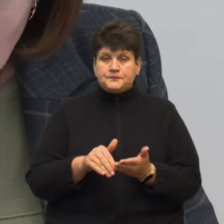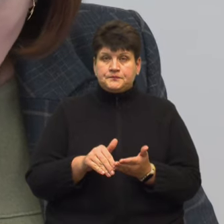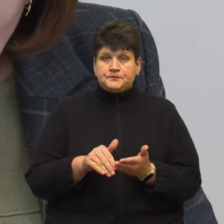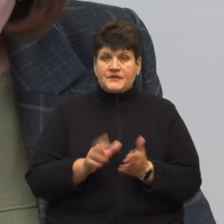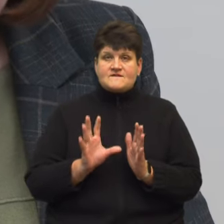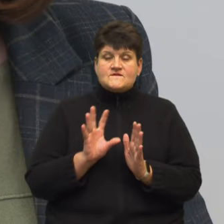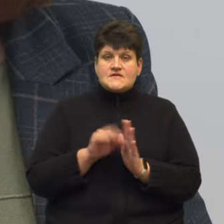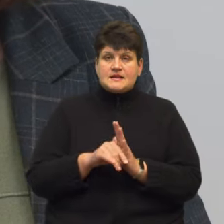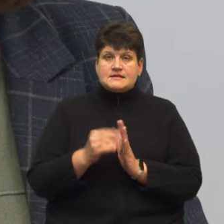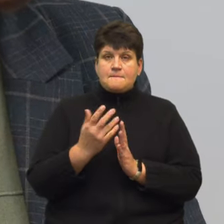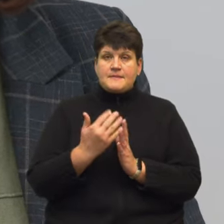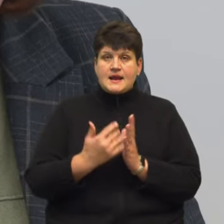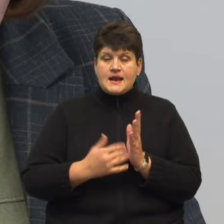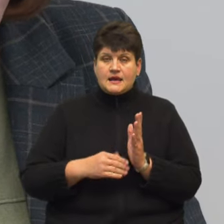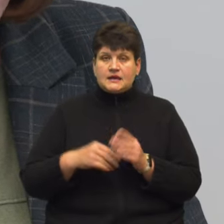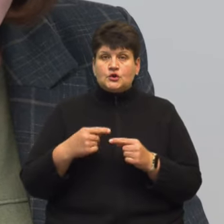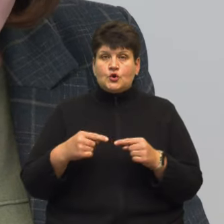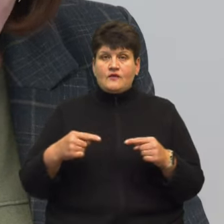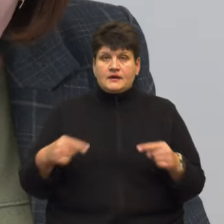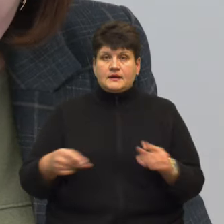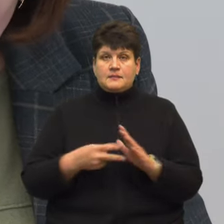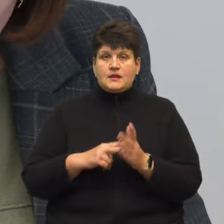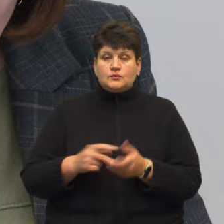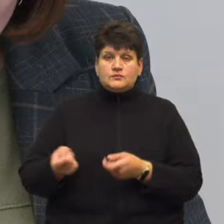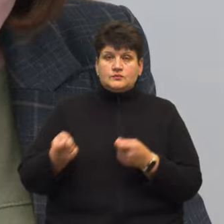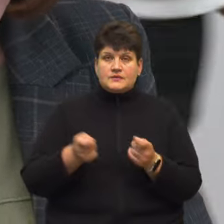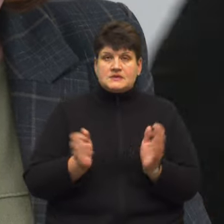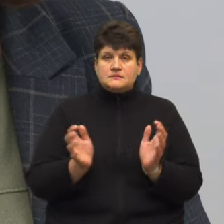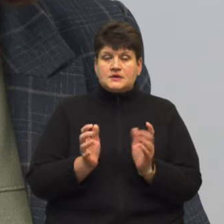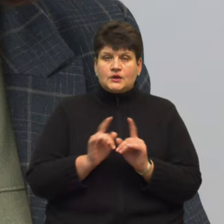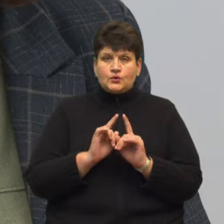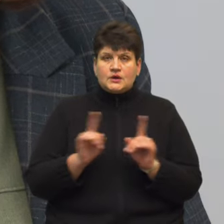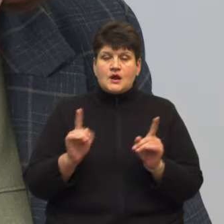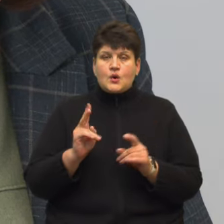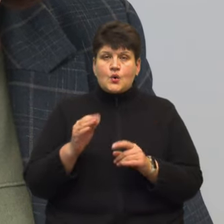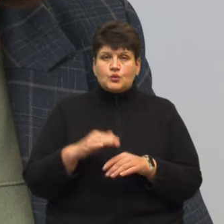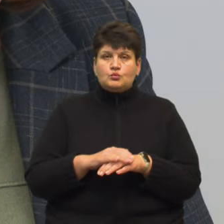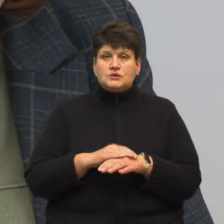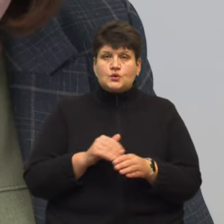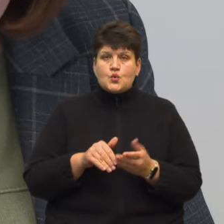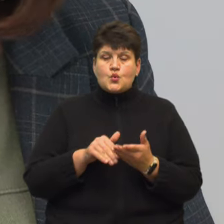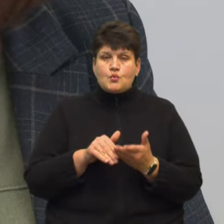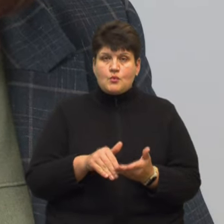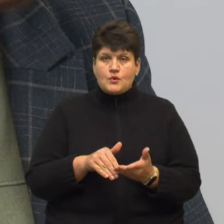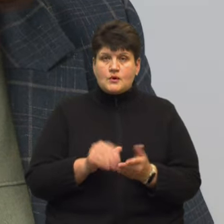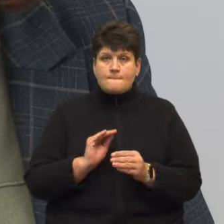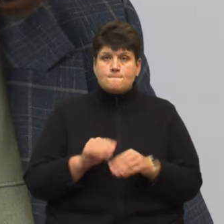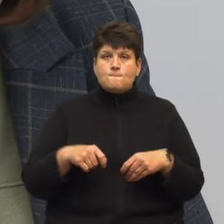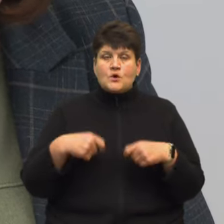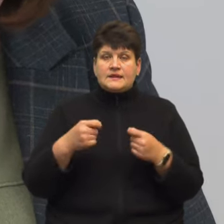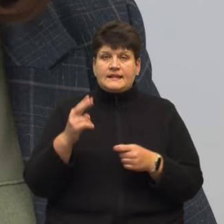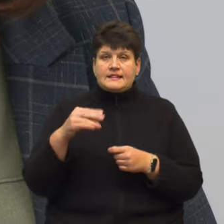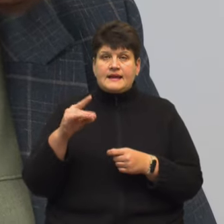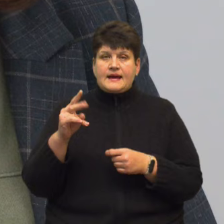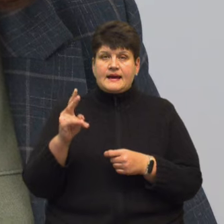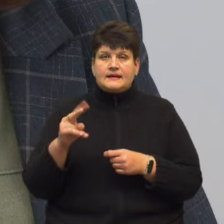внести перелік товарів, які планується завозити, зберегти унікальний код гуманітарної допомоги, подати декларацію з